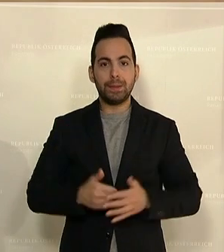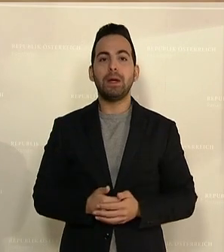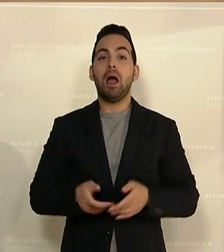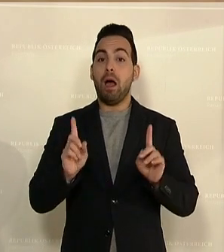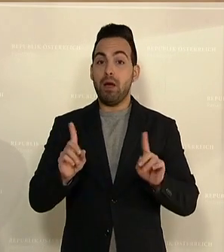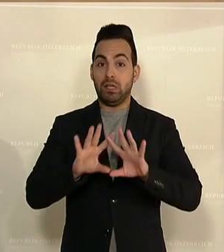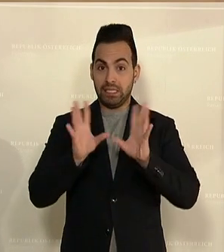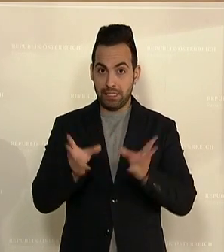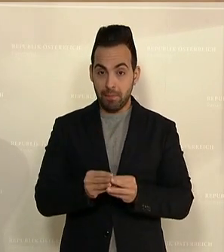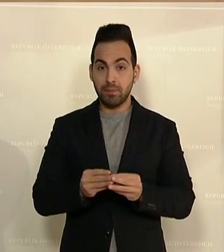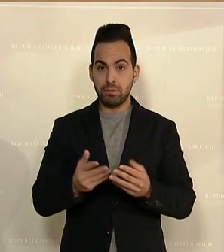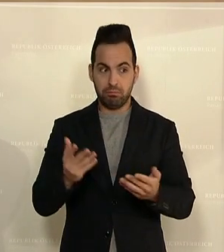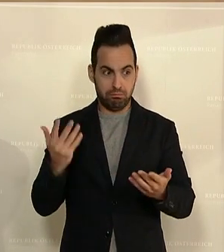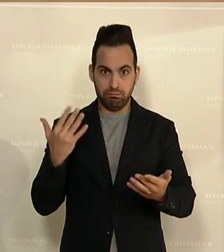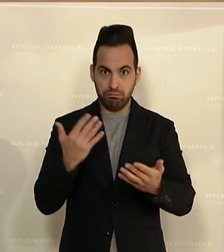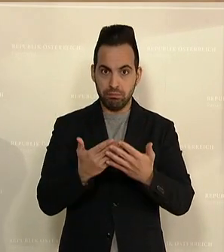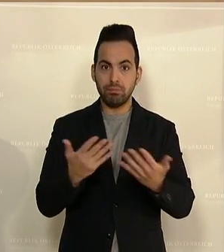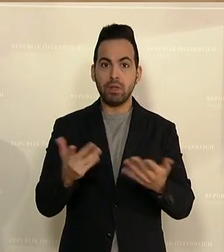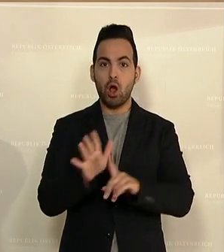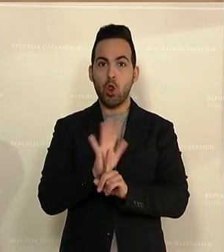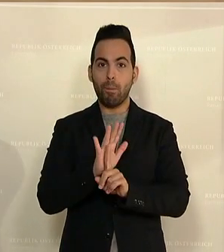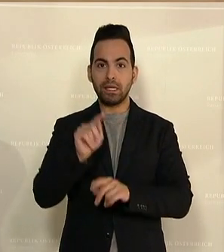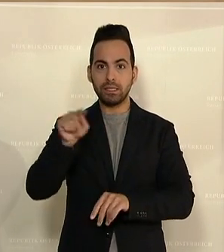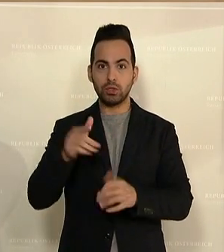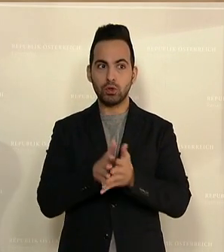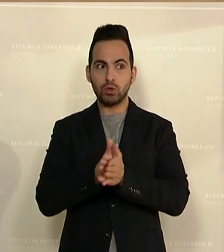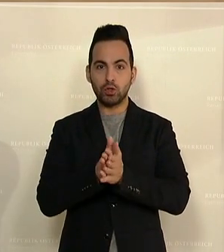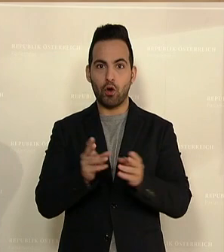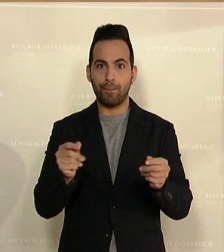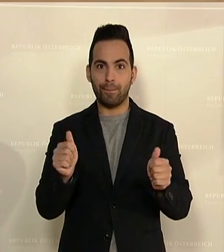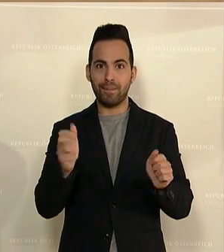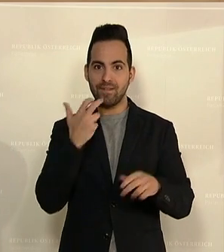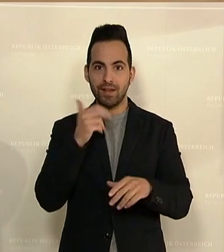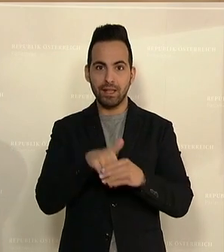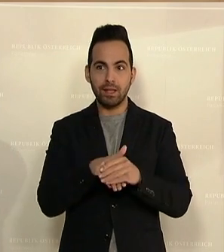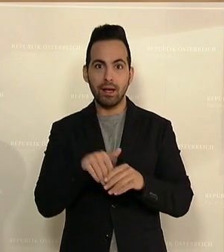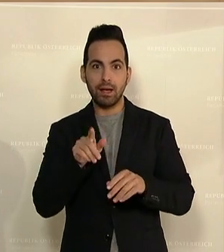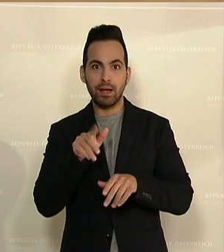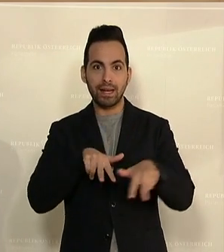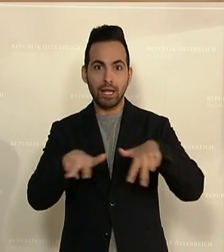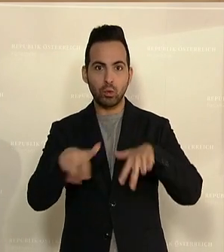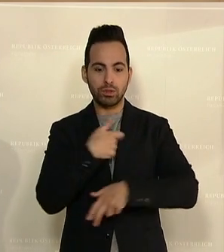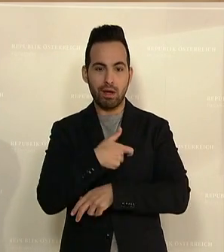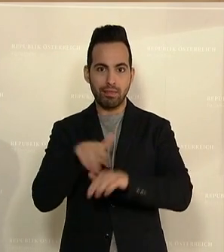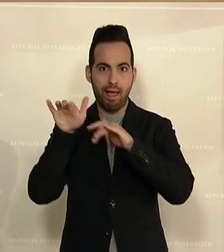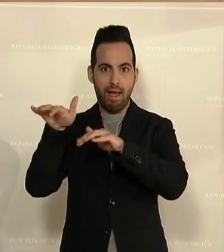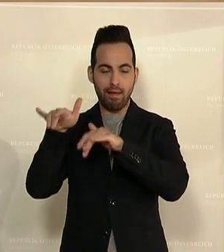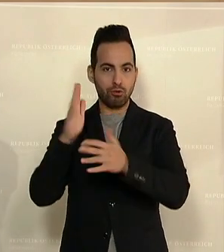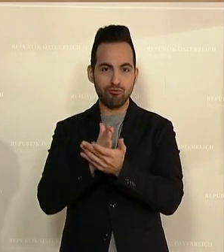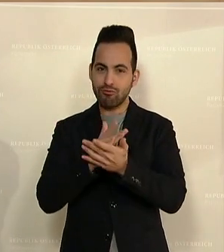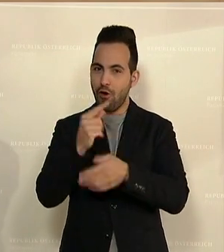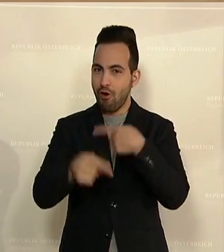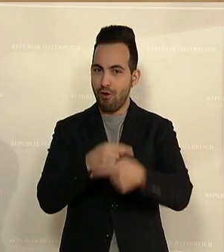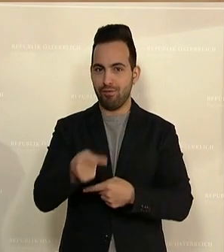Auf jeden Fall haben in der Zwischenzeit die Lobbyisten ihre Fühler ausgestreckt und entsprechend auf die Regierungsparteien auch eingewirkt.